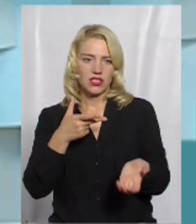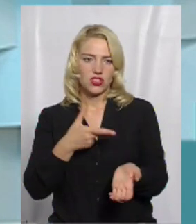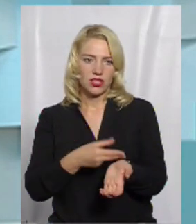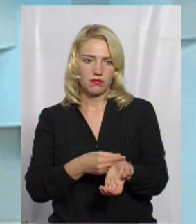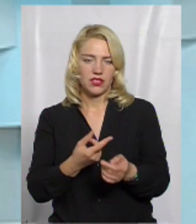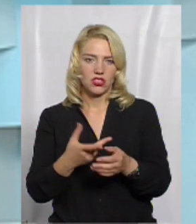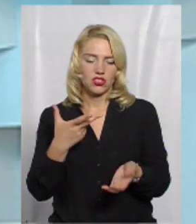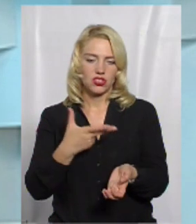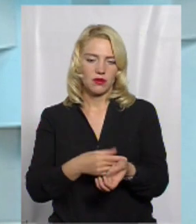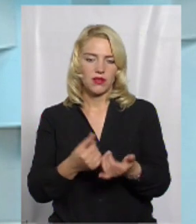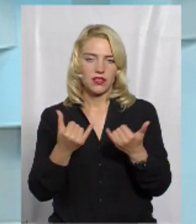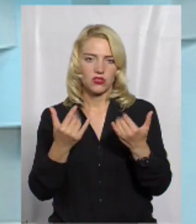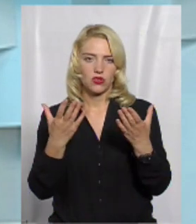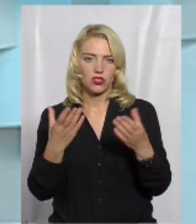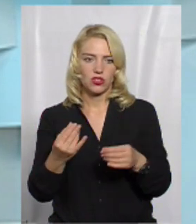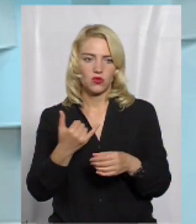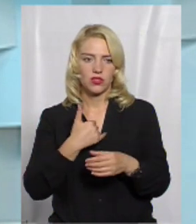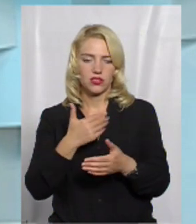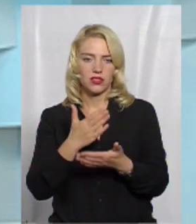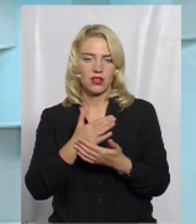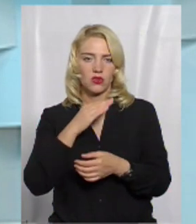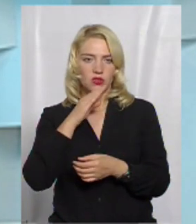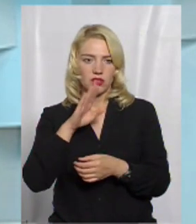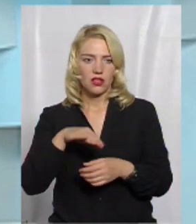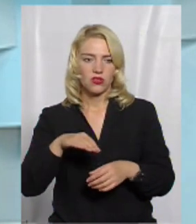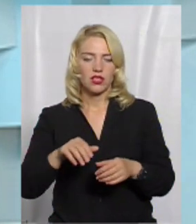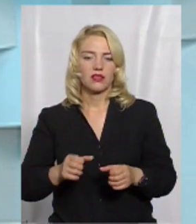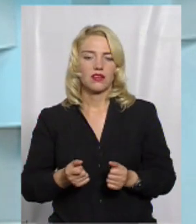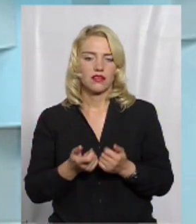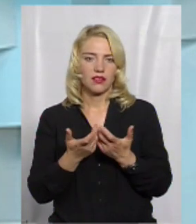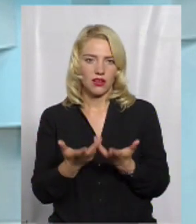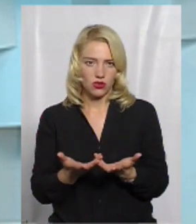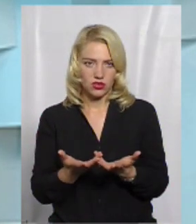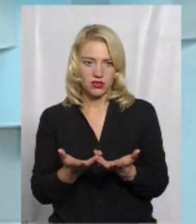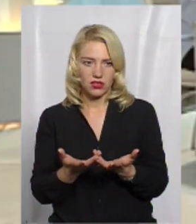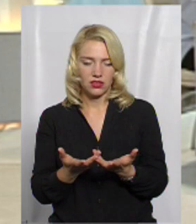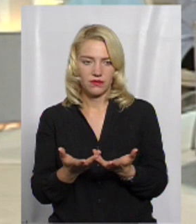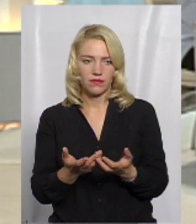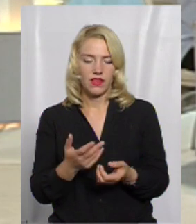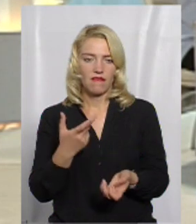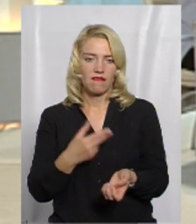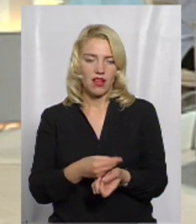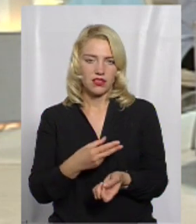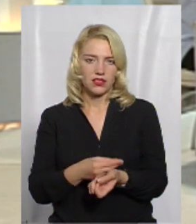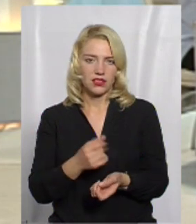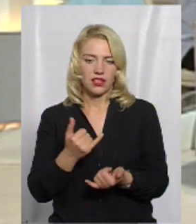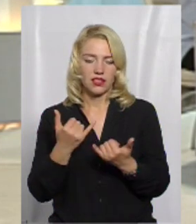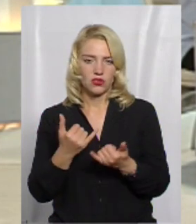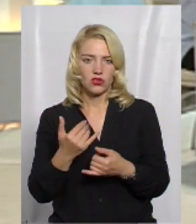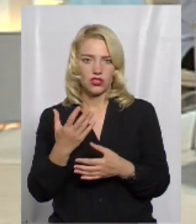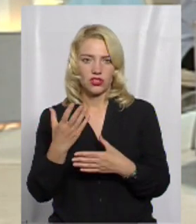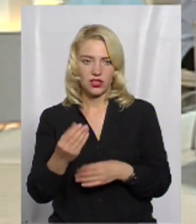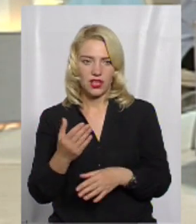Щеплення на сьогоднішній день в нас є, в достатній кількості. Вакцину, ви маєте новини, Так, вакцина на